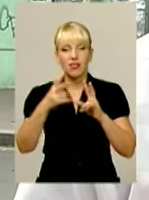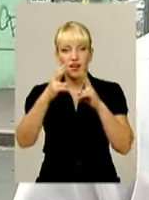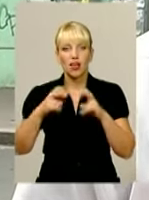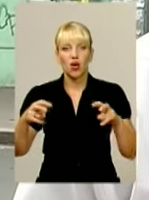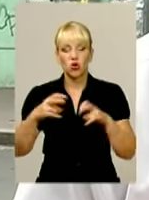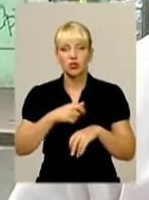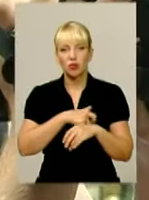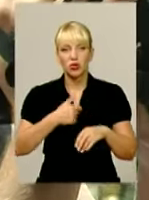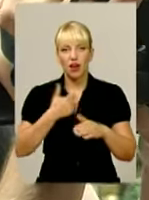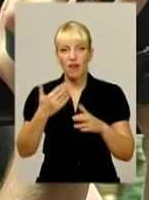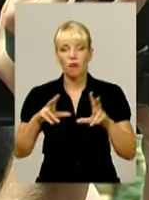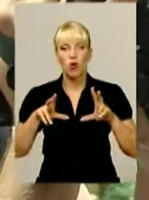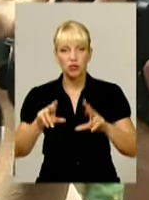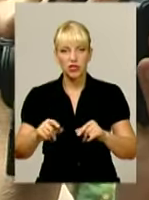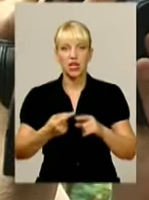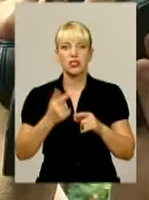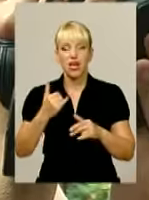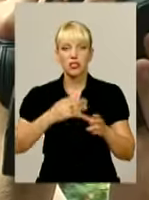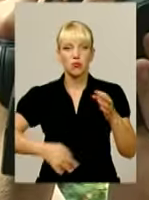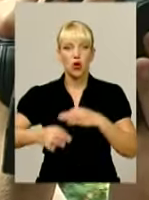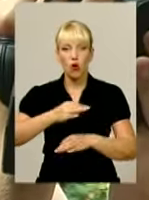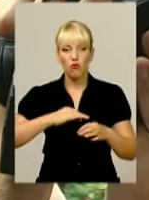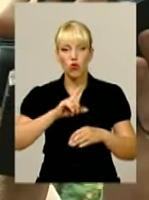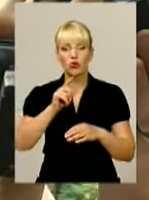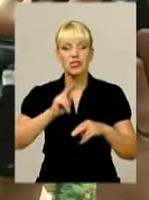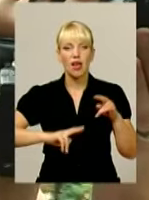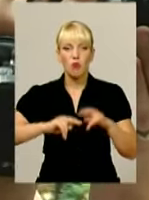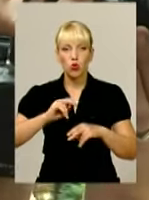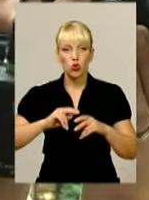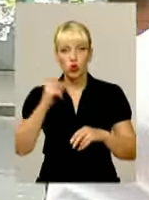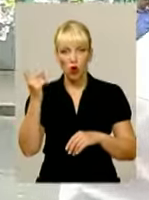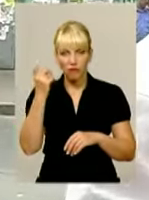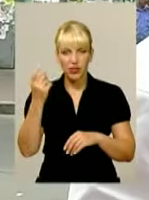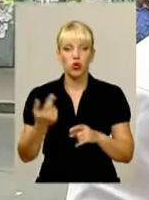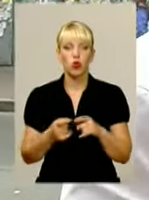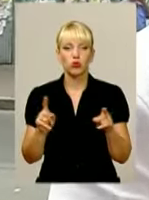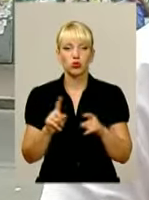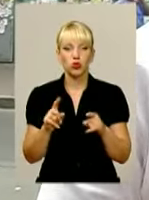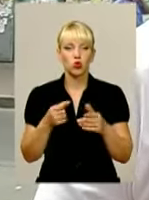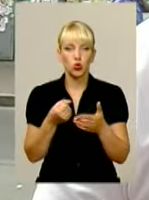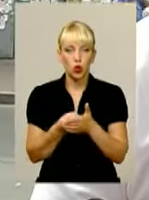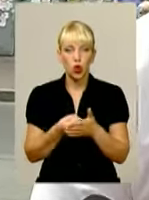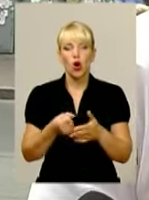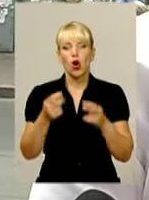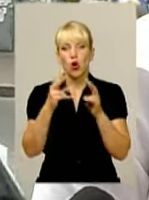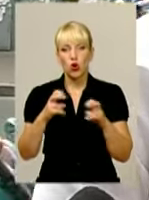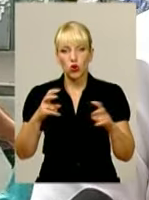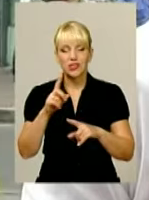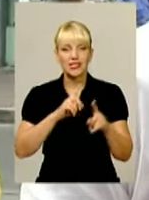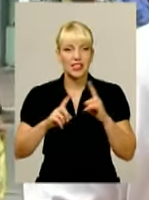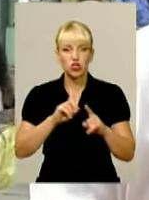обіцяю, зараз є переговори з забудовником, щоб до розгляду сесії ніяких робіт не